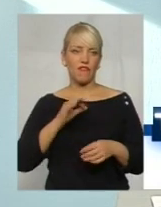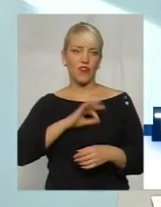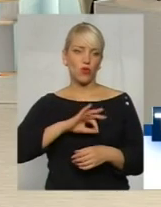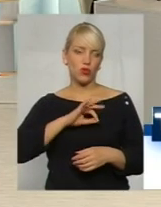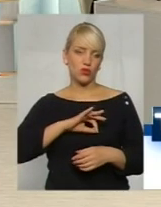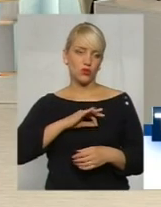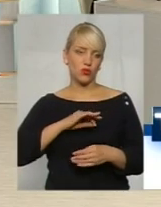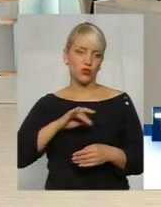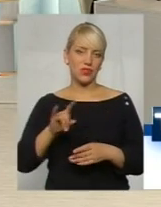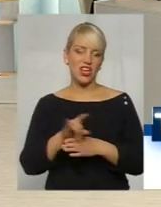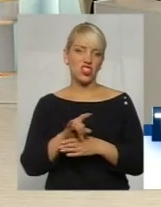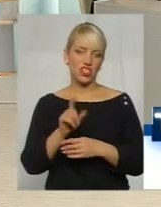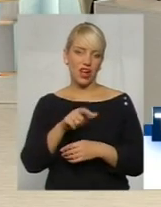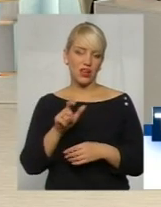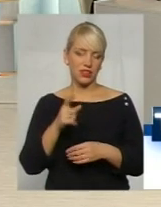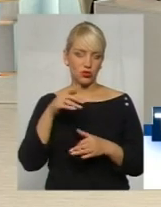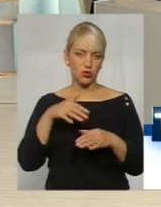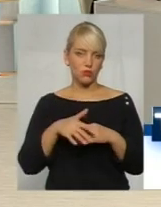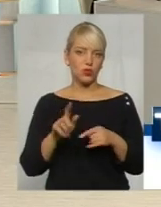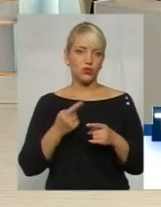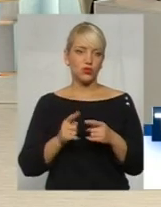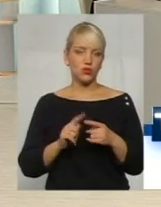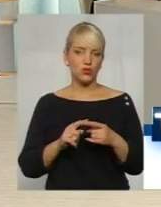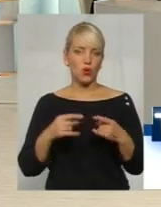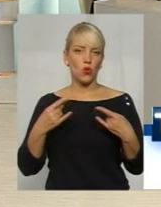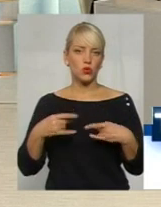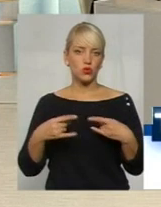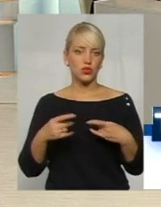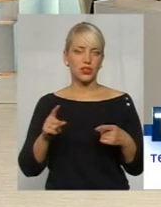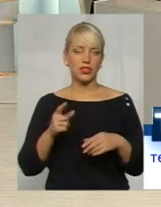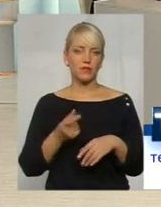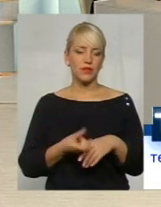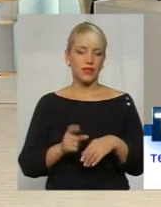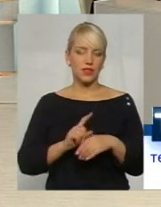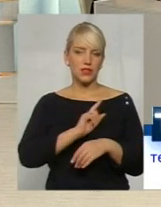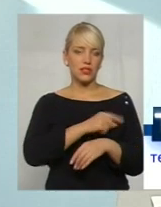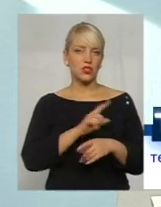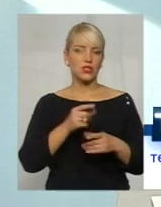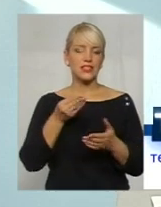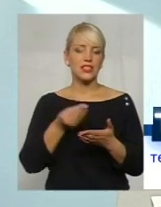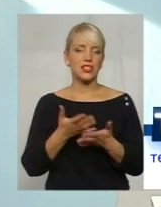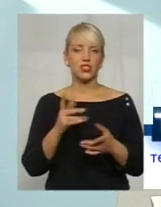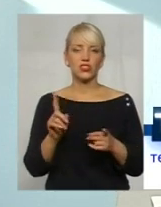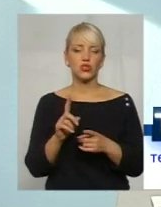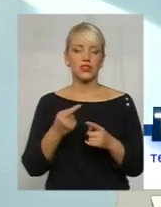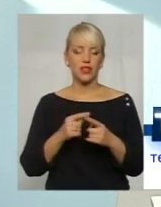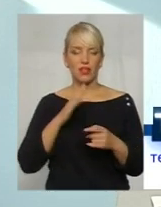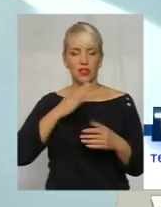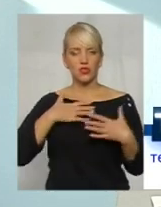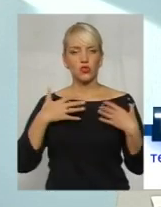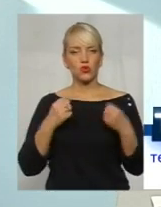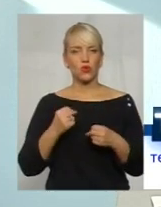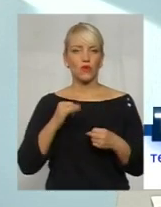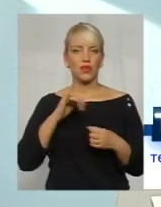І, ну, зрозуміло, що з цього сюжету найцінніше, що в нас є, це наше здоров'я, наше життя і наших рідних